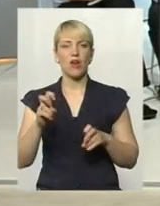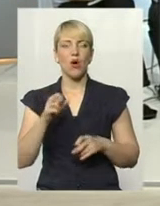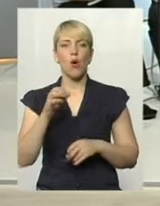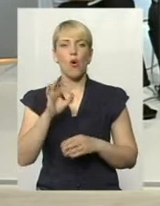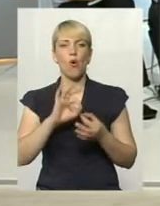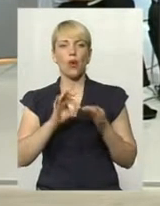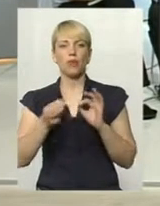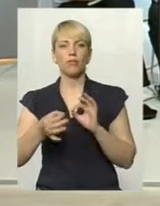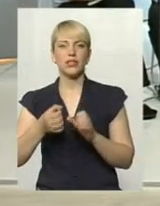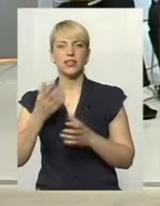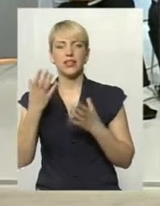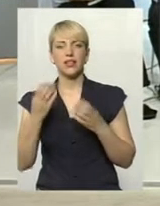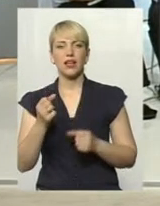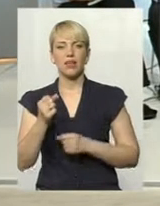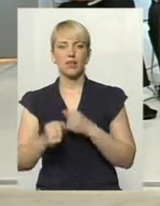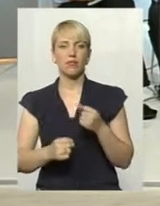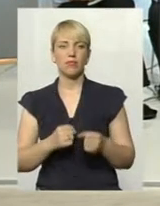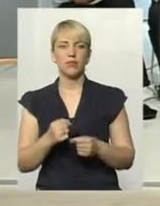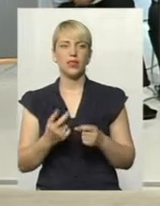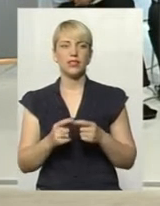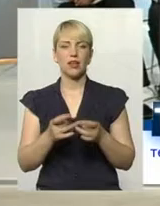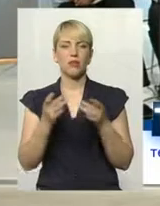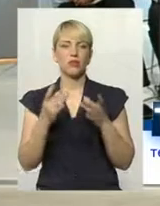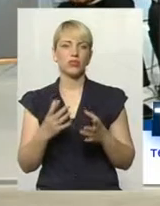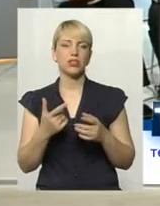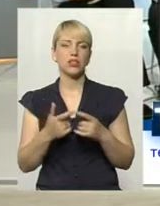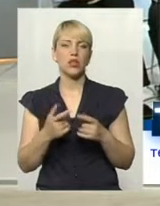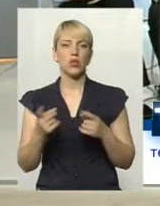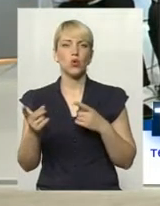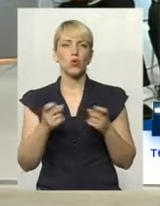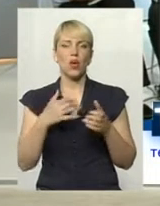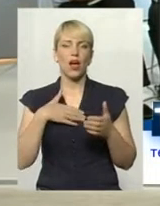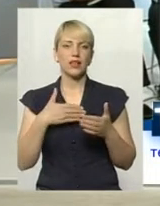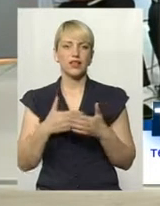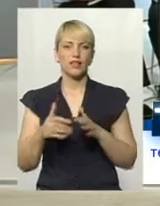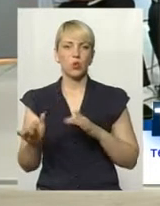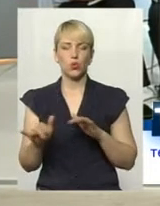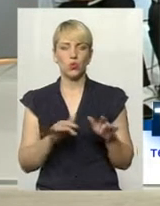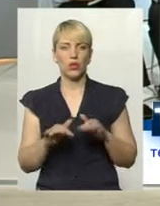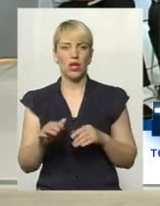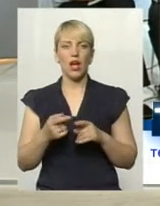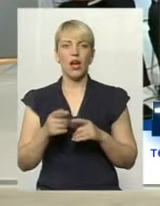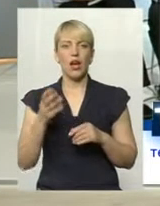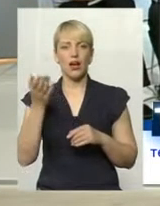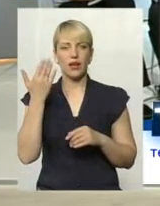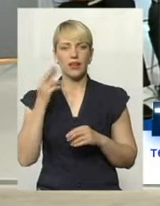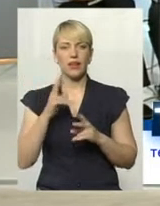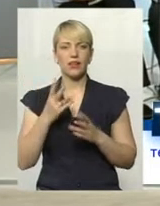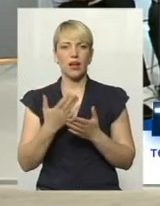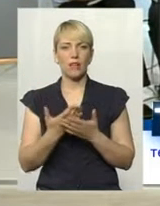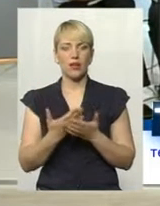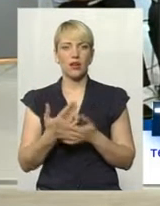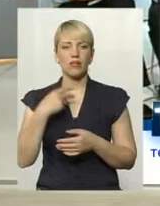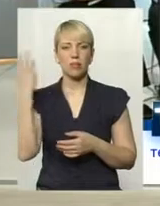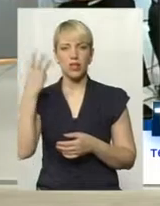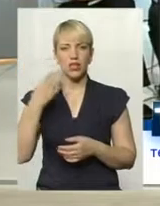найпростіший спосіб долучення до рухливої активності. Але пізніше, так як, наприклад, тільки в Хмельницькій області 24